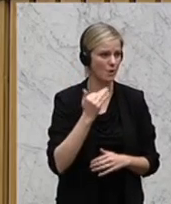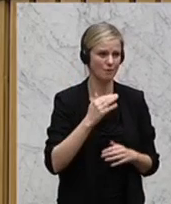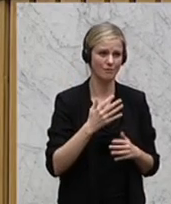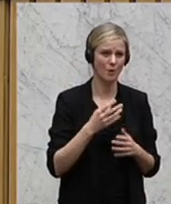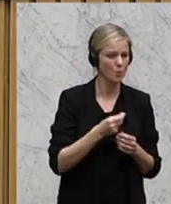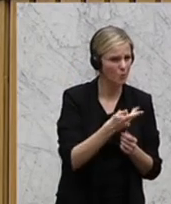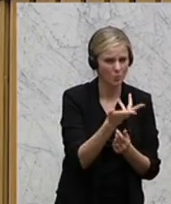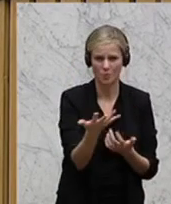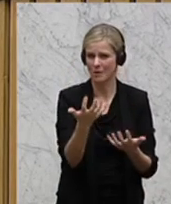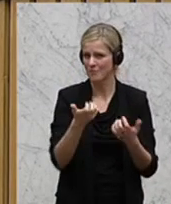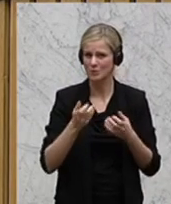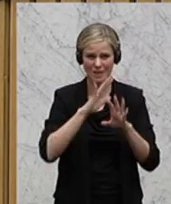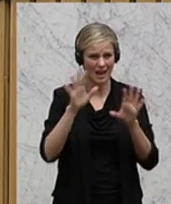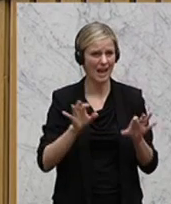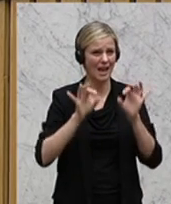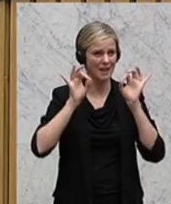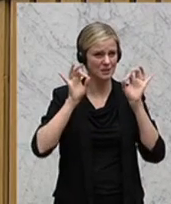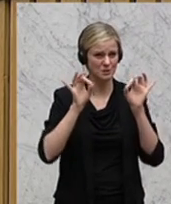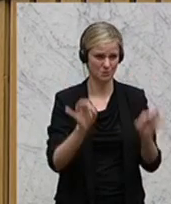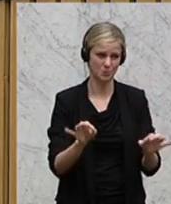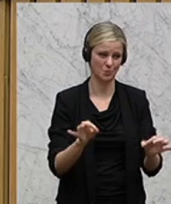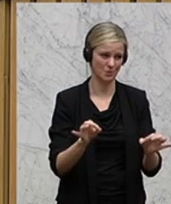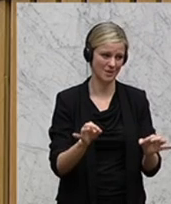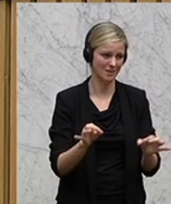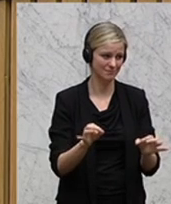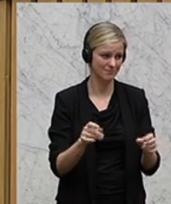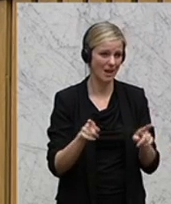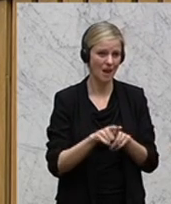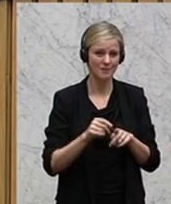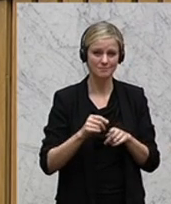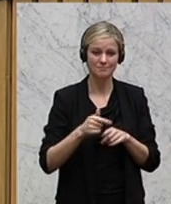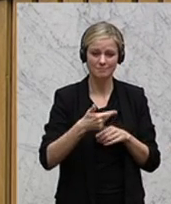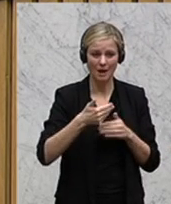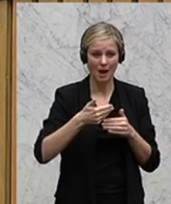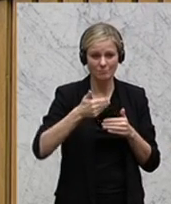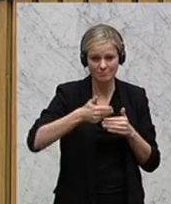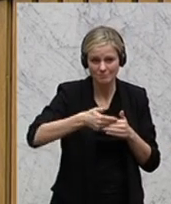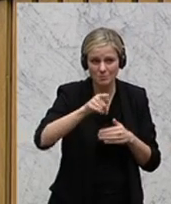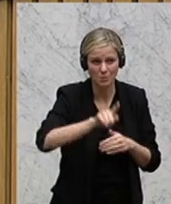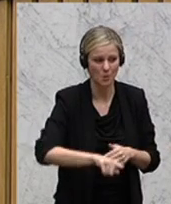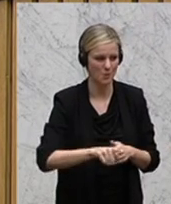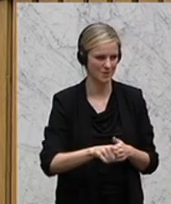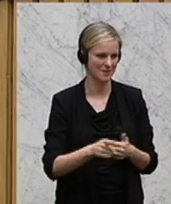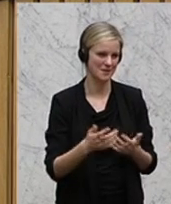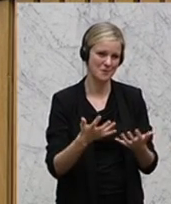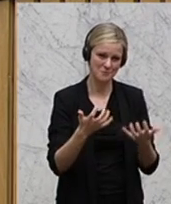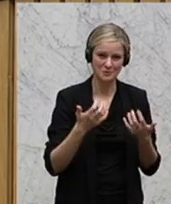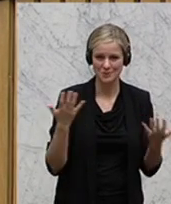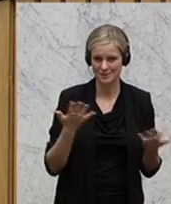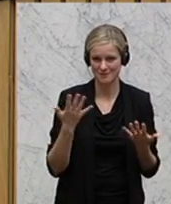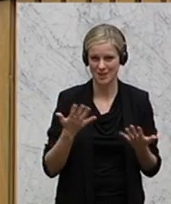schon in wenigen Monaten als besonders sympathische Ehrengäste